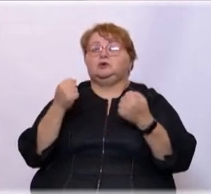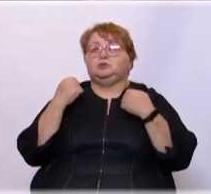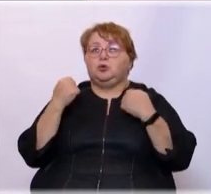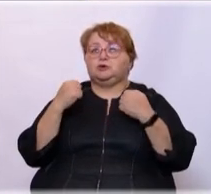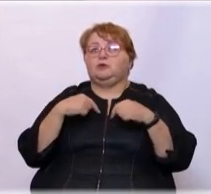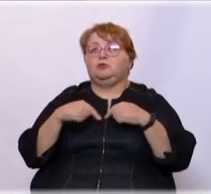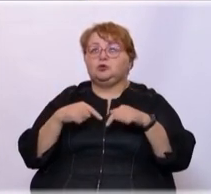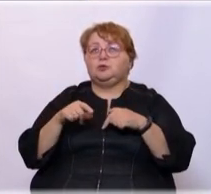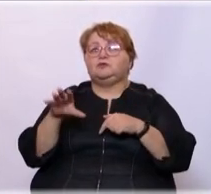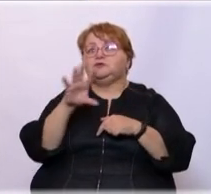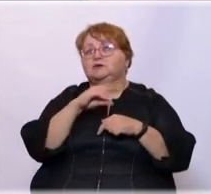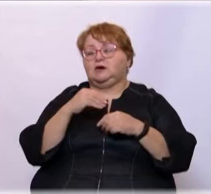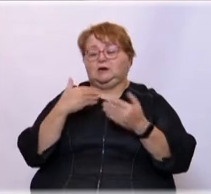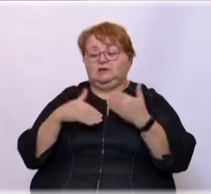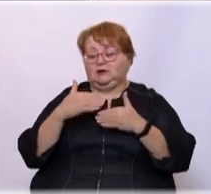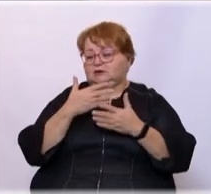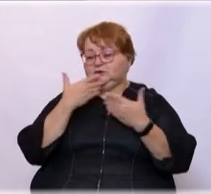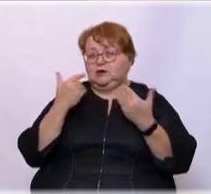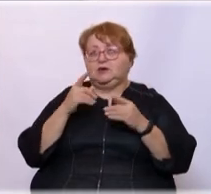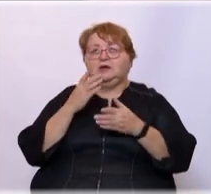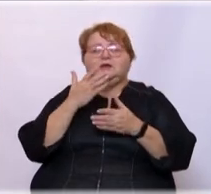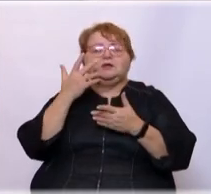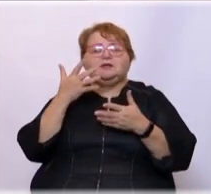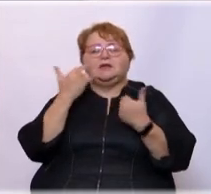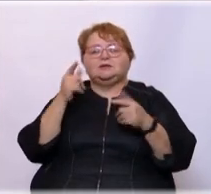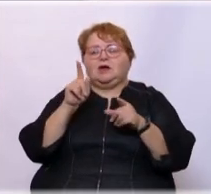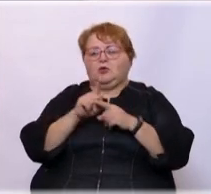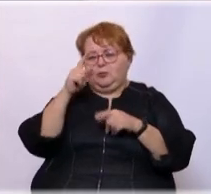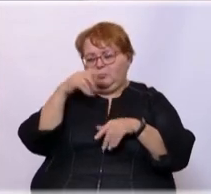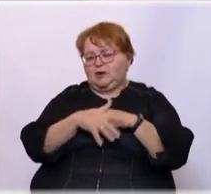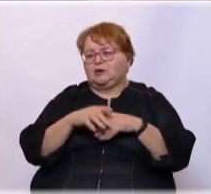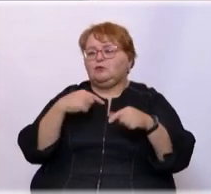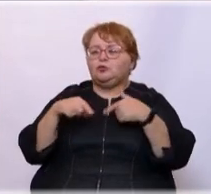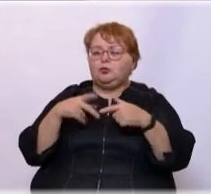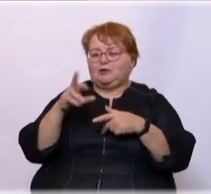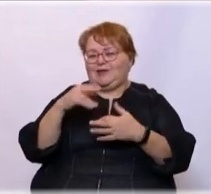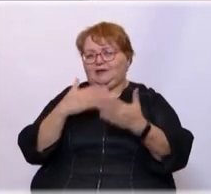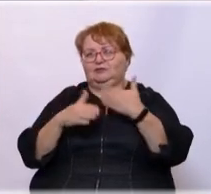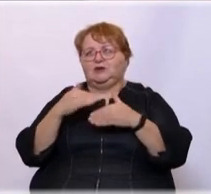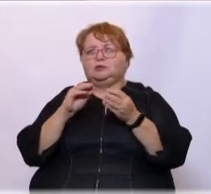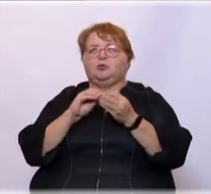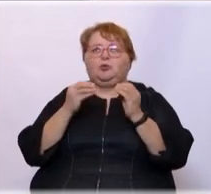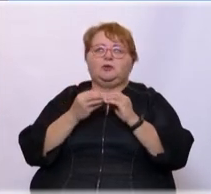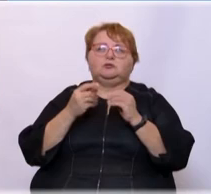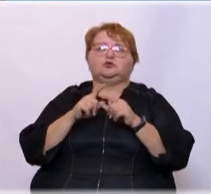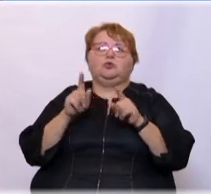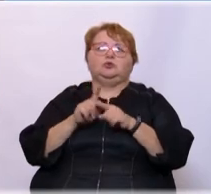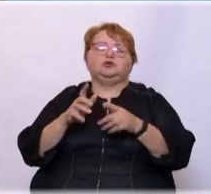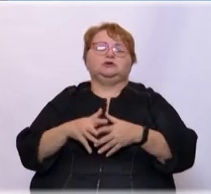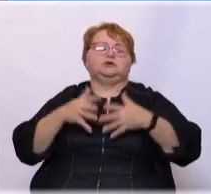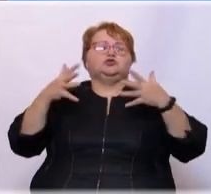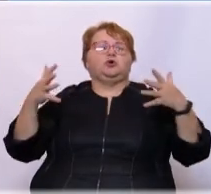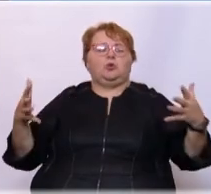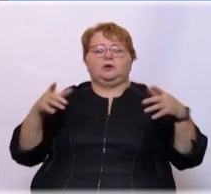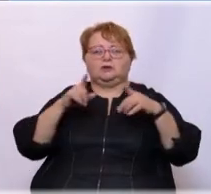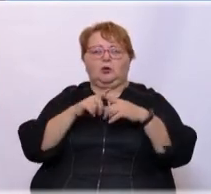футбола, вообще инвалидов нет. Не существует такого понятия – футбол инвалидов. Есть футбол слепых. То есть проблема в что у вас слишком широкий профиль. Да.